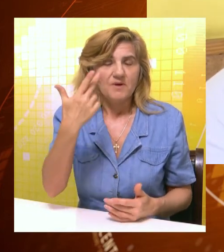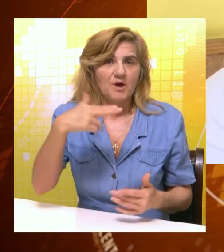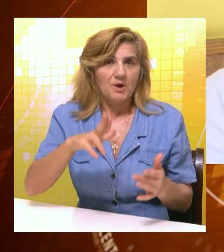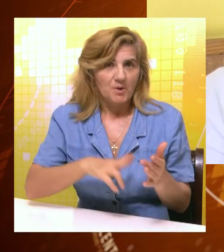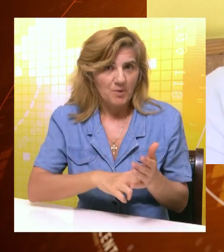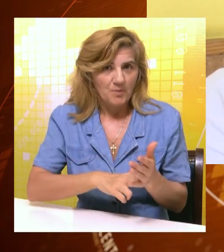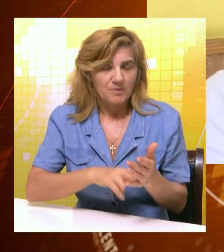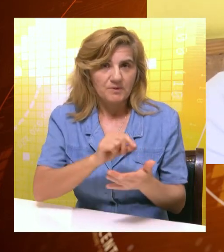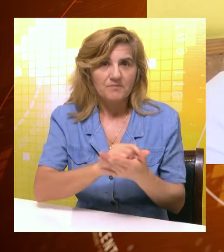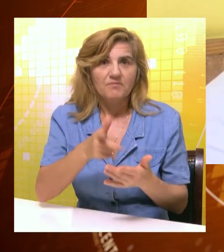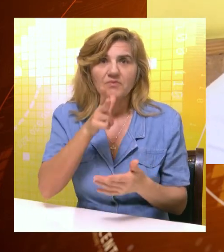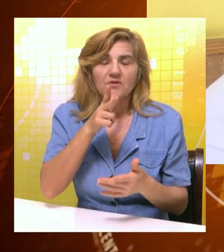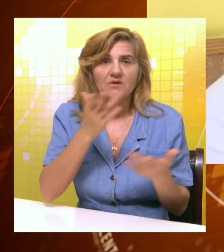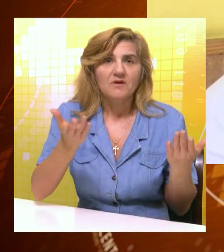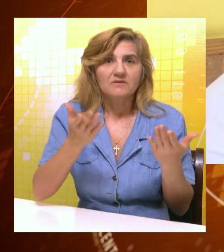juna.